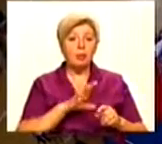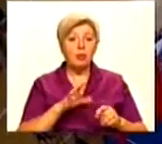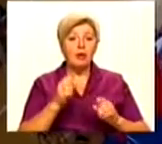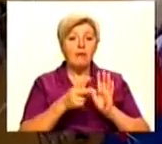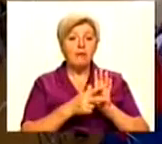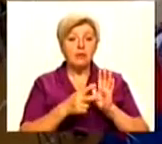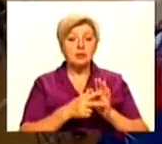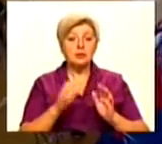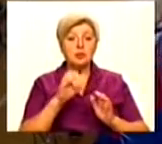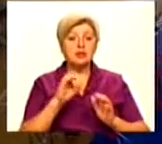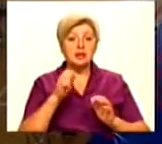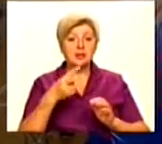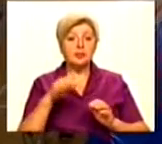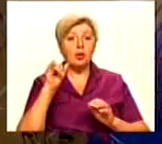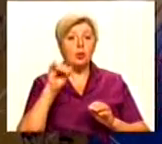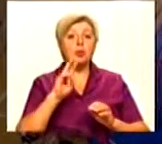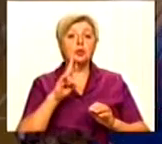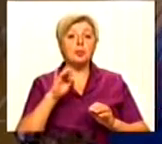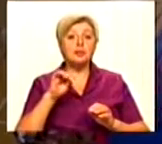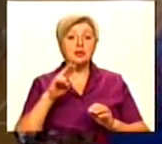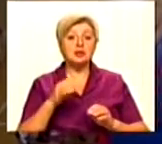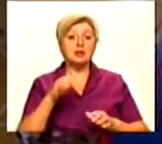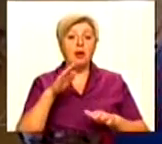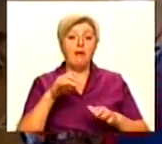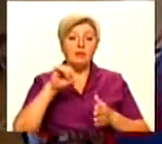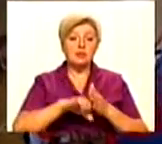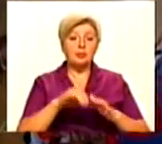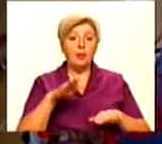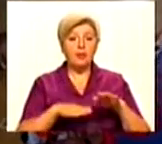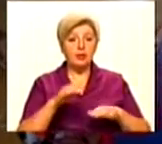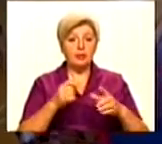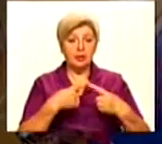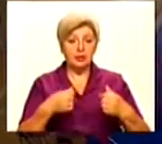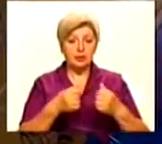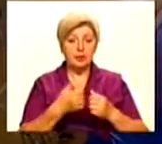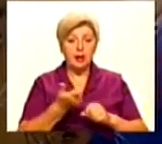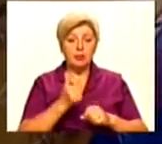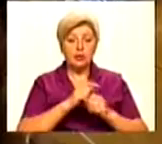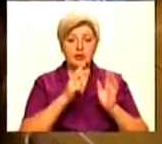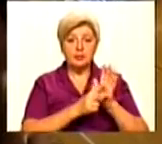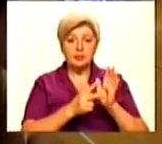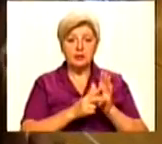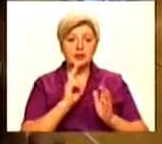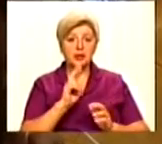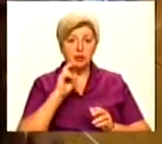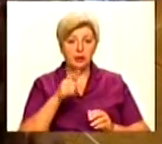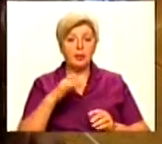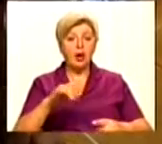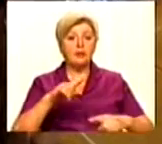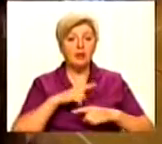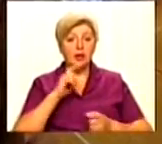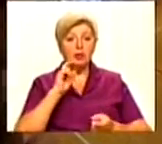серпня у Кропивницькому. Андрій виступав у ваговій категорії більше 80 кілограмів, а у фінальному поєдинку